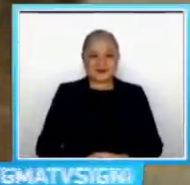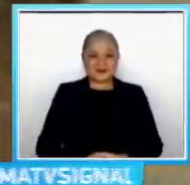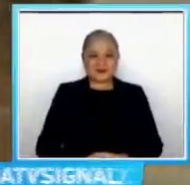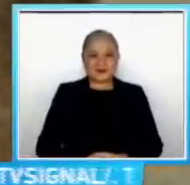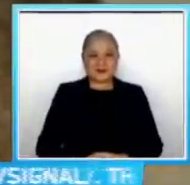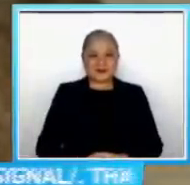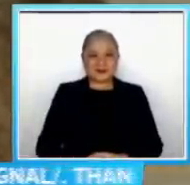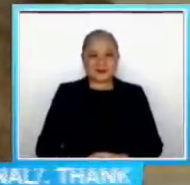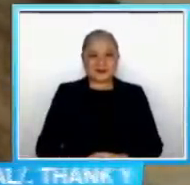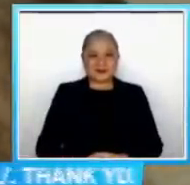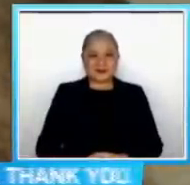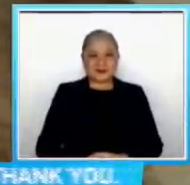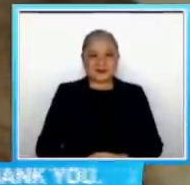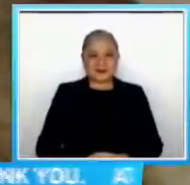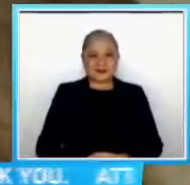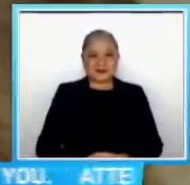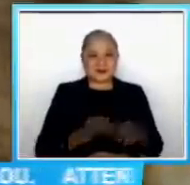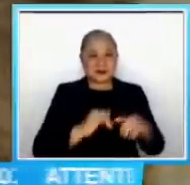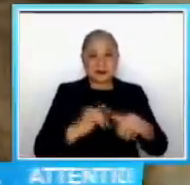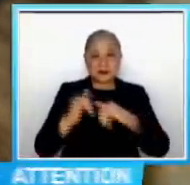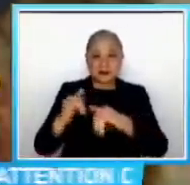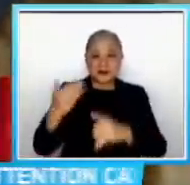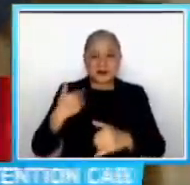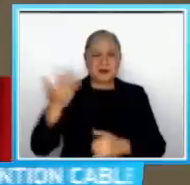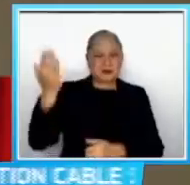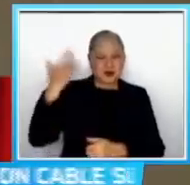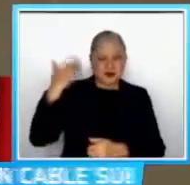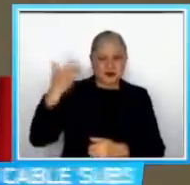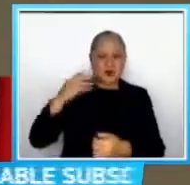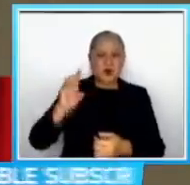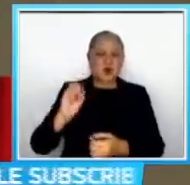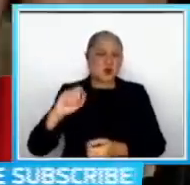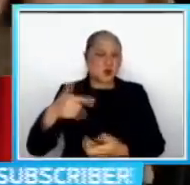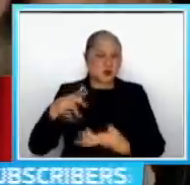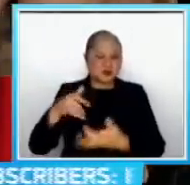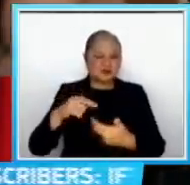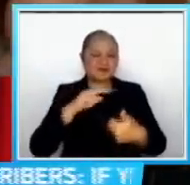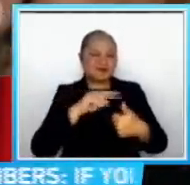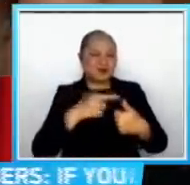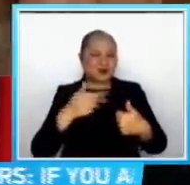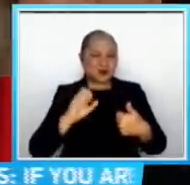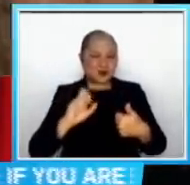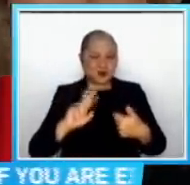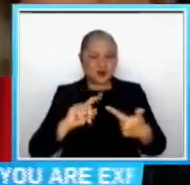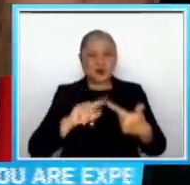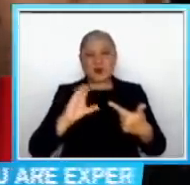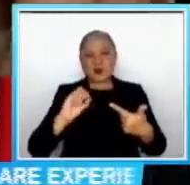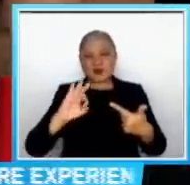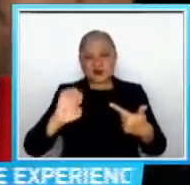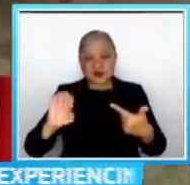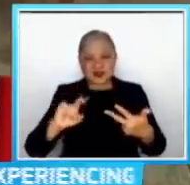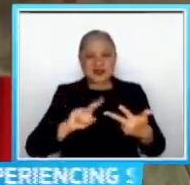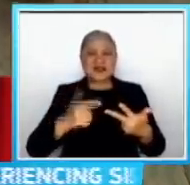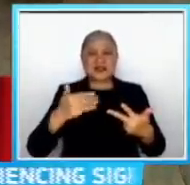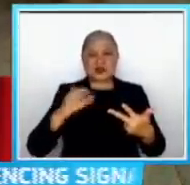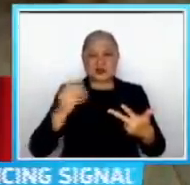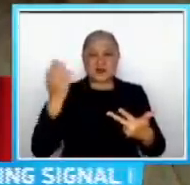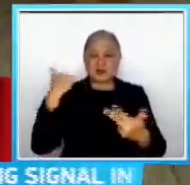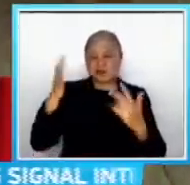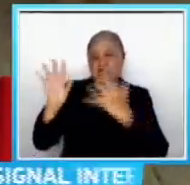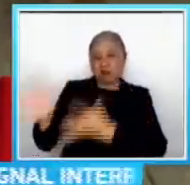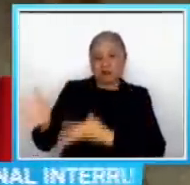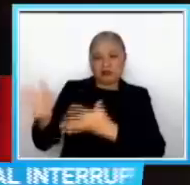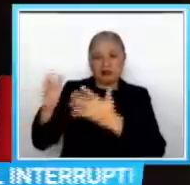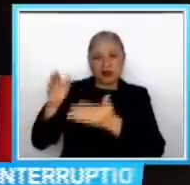Pare-pareho ang dating buhay ni na George, Coffee at Jello, mga abandonadong aso Pero